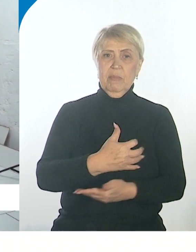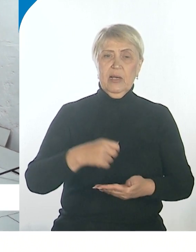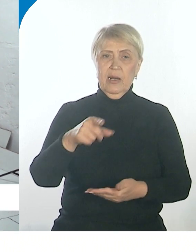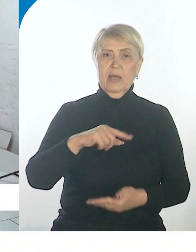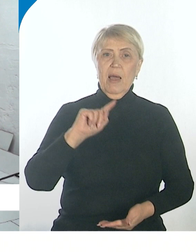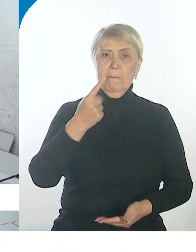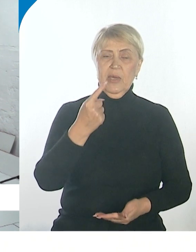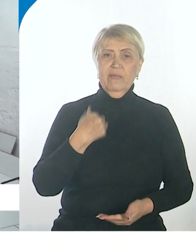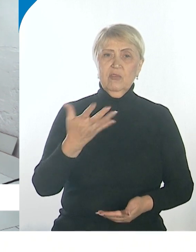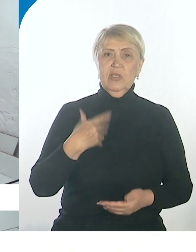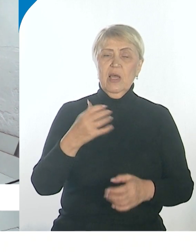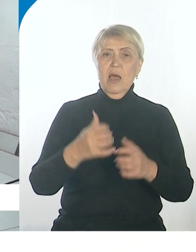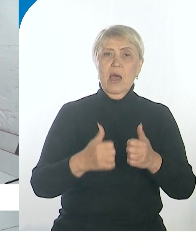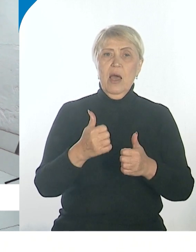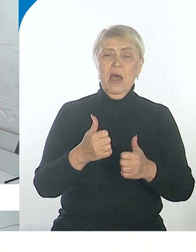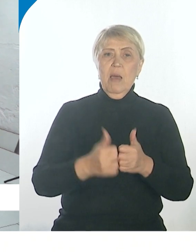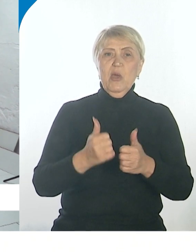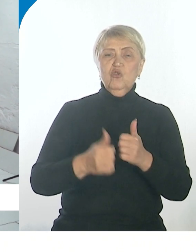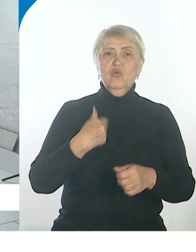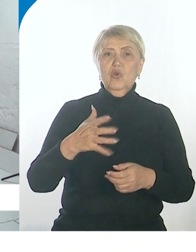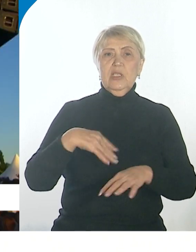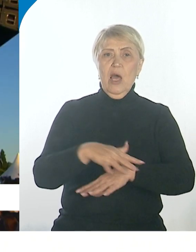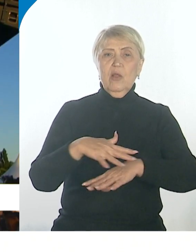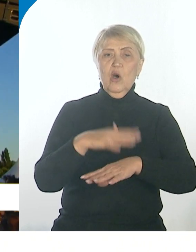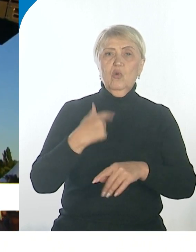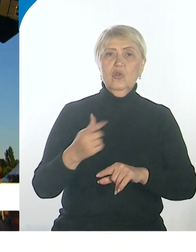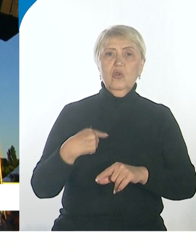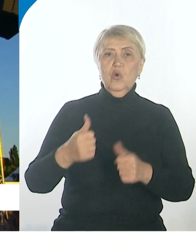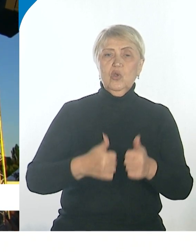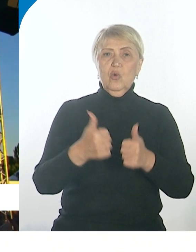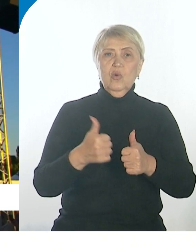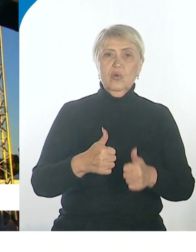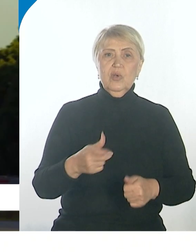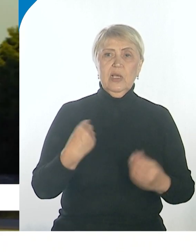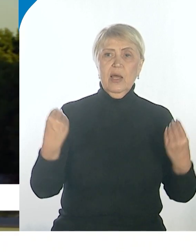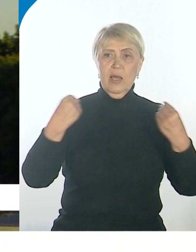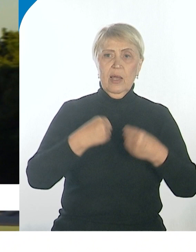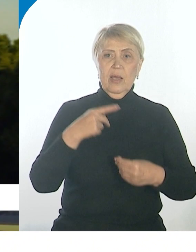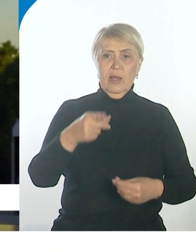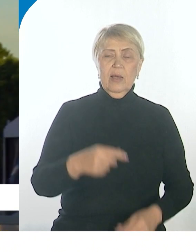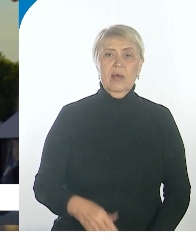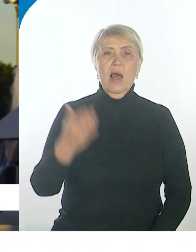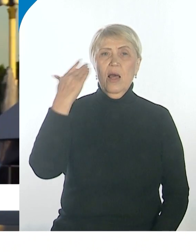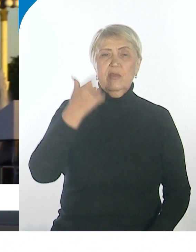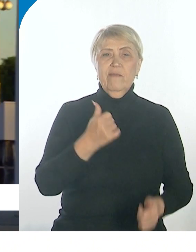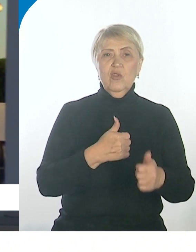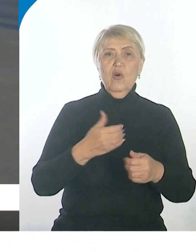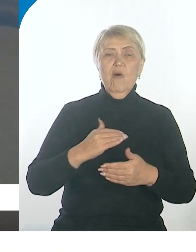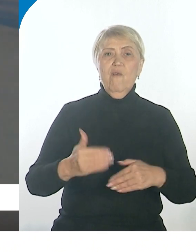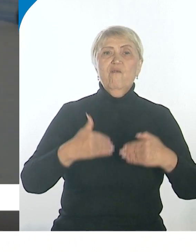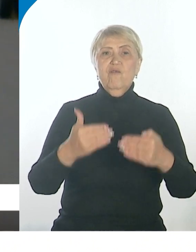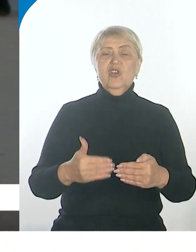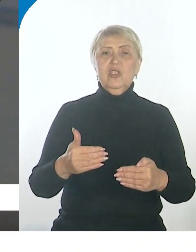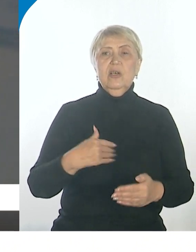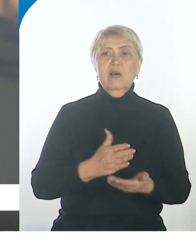на первый мой международный конкурс, который был мисс Гранд Интернешнл. Марка женской вечерней одежды Паулайн давно вышла за пределы Хабаровска.